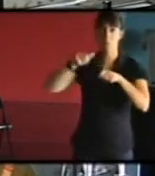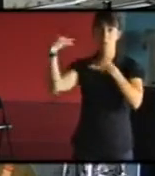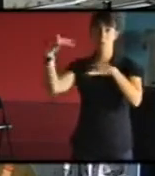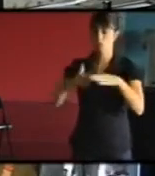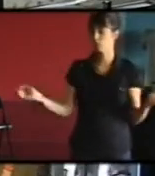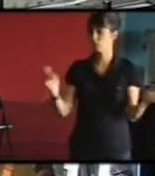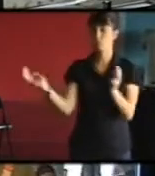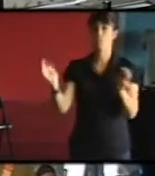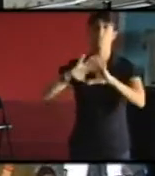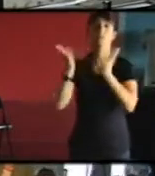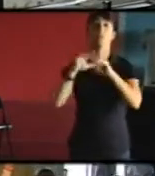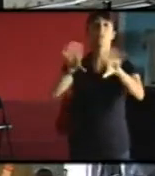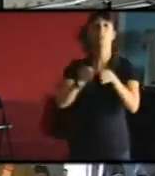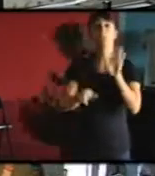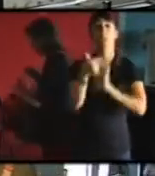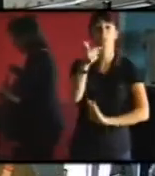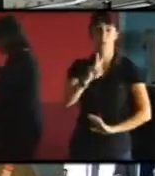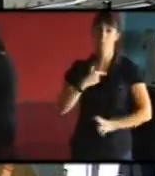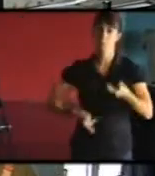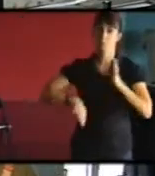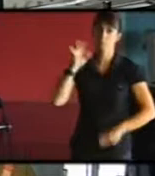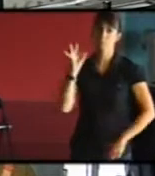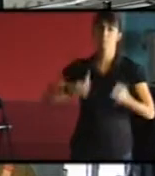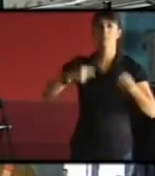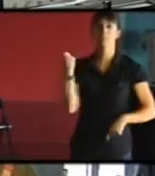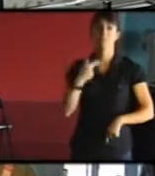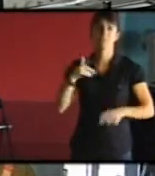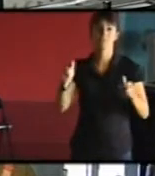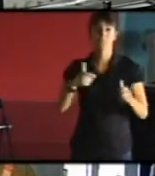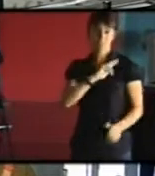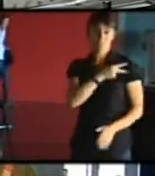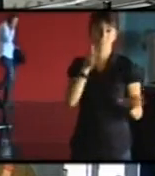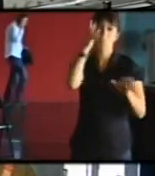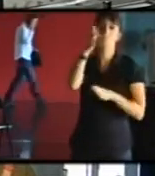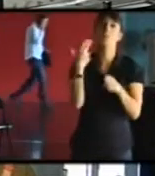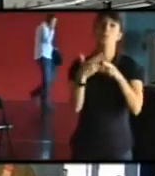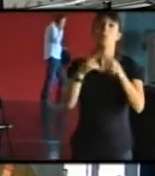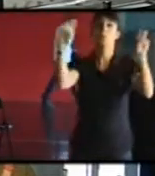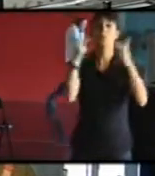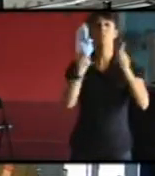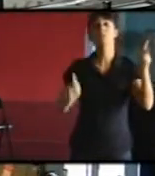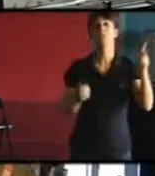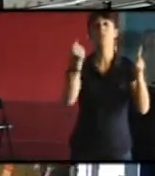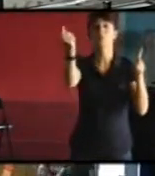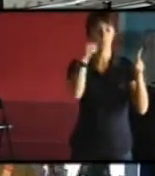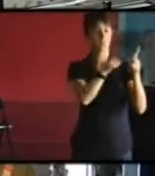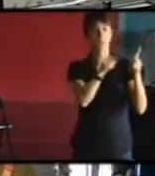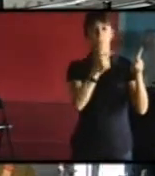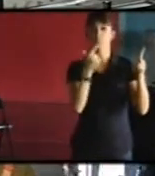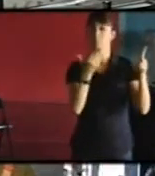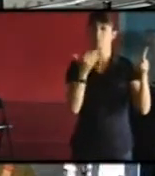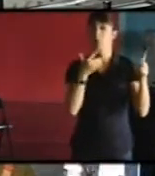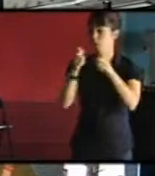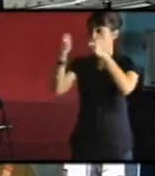Et j'ai la chance d'être chef de projet, d'un projet Ville Durable, qui a pour vocation d'aider la partie opérationnelle d